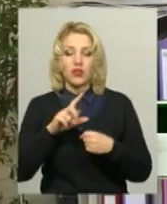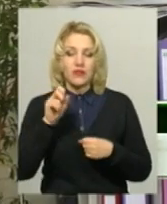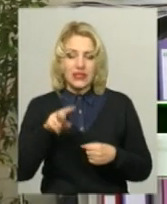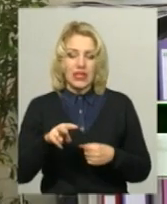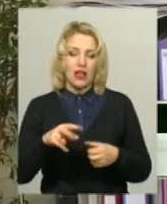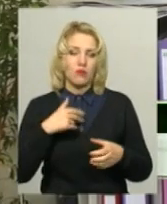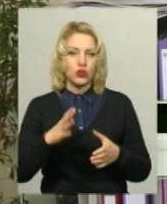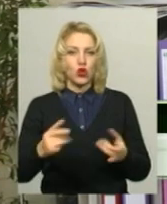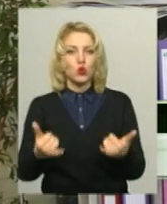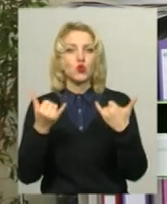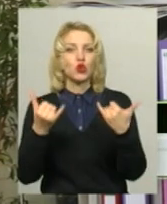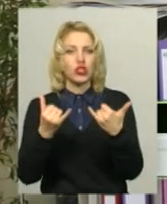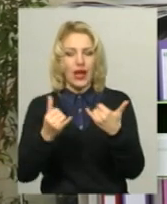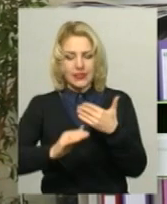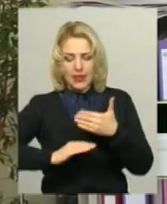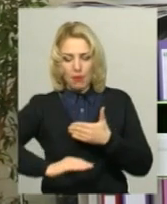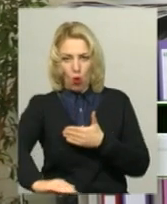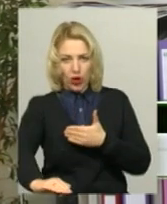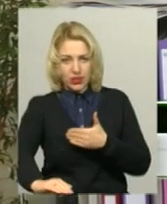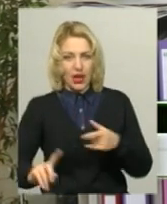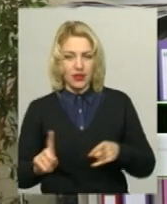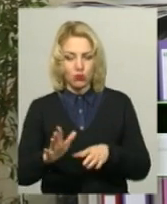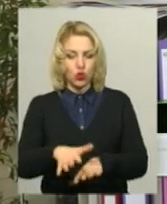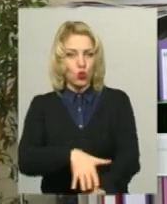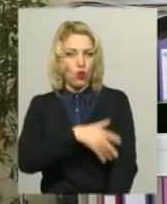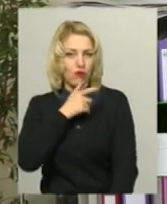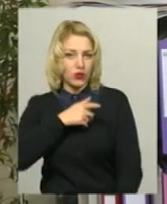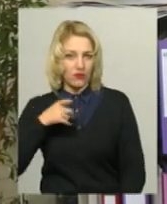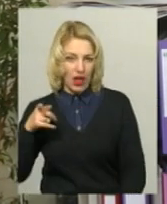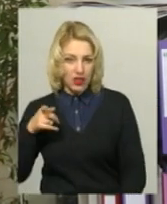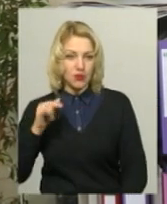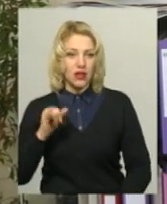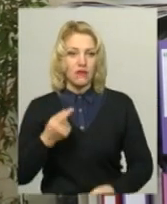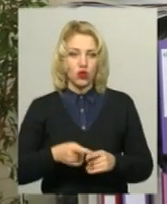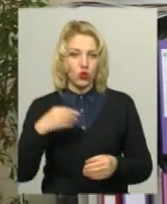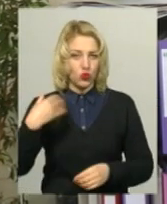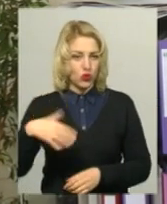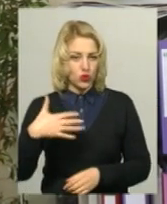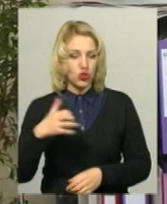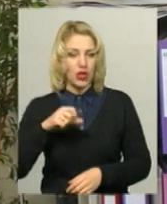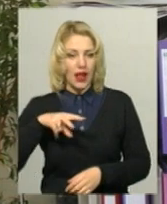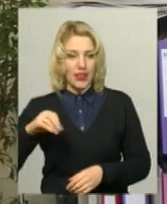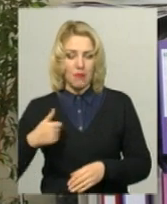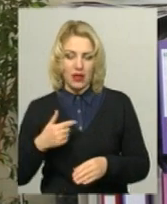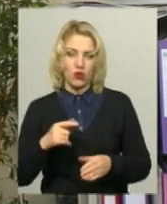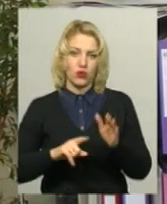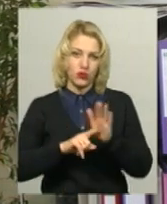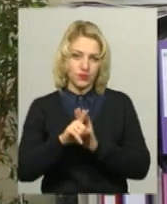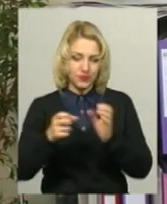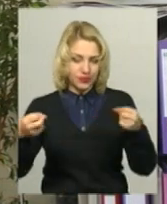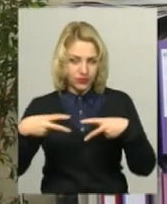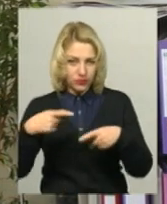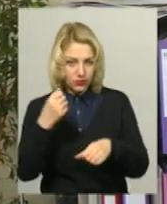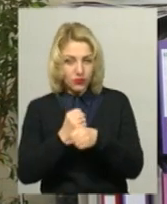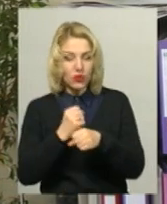покриттям, яке буде довготривалим. Воно дорогостоюще, але ми його закладаємо з метою того,